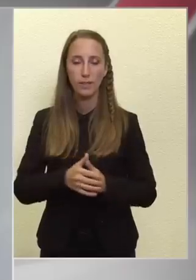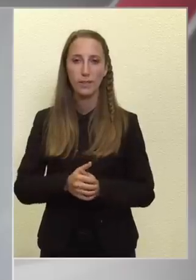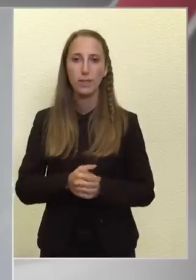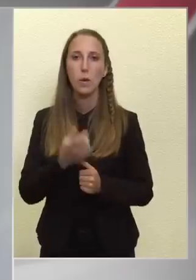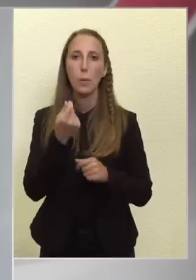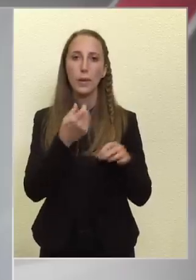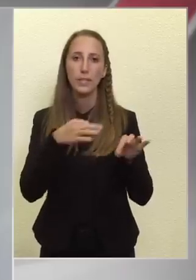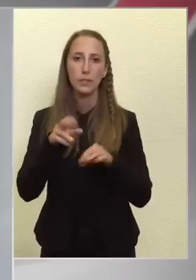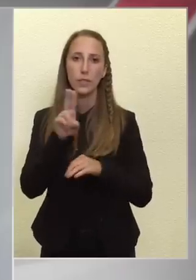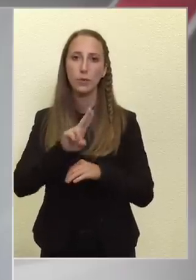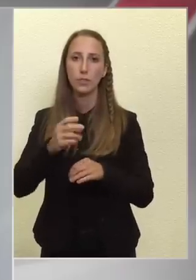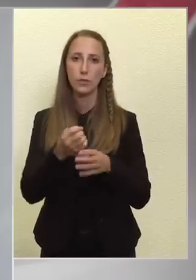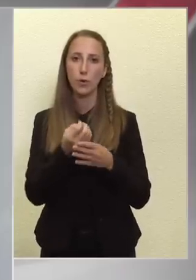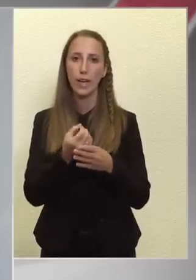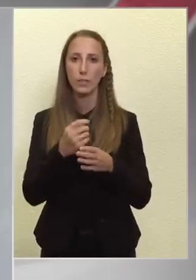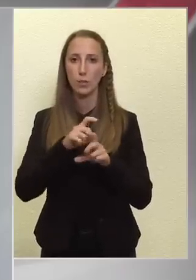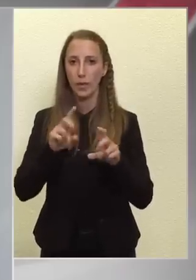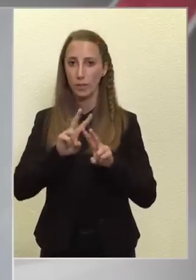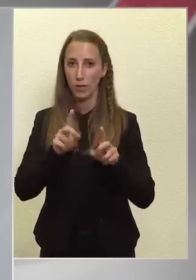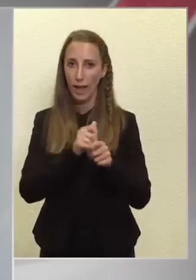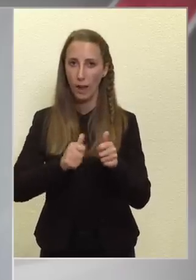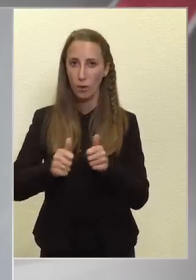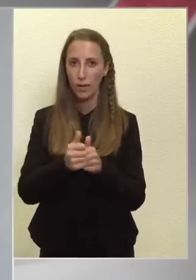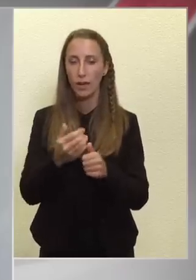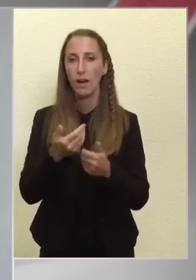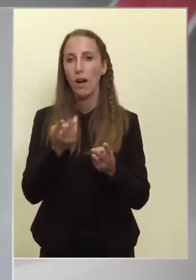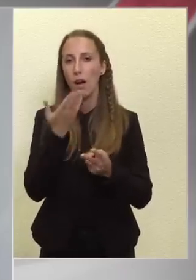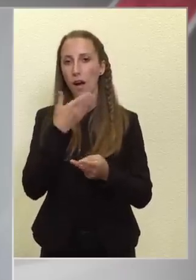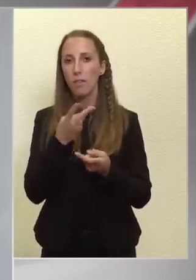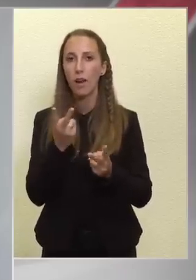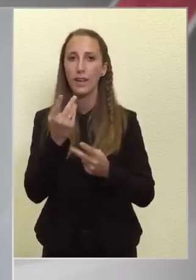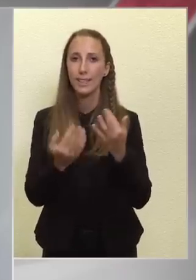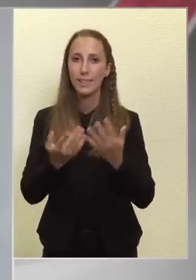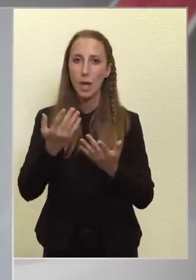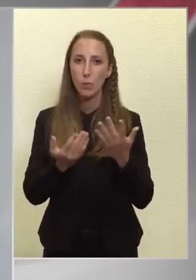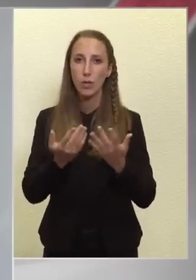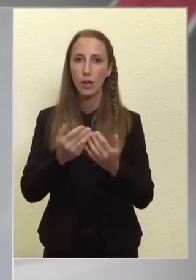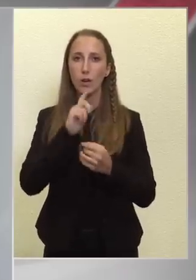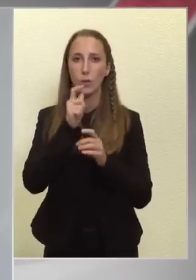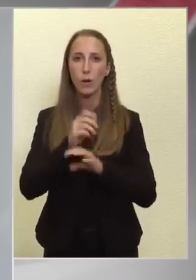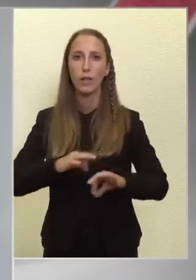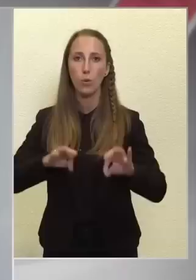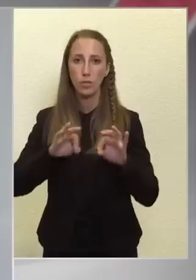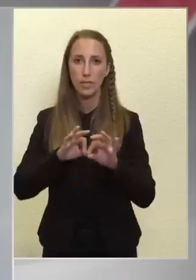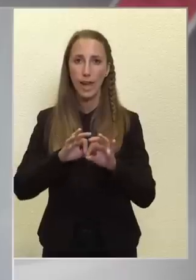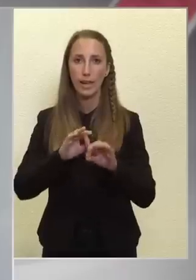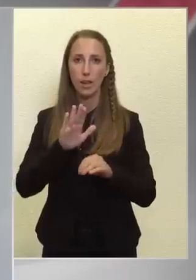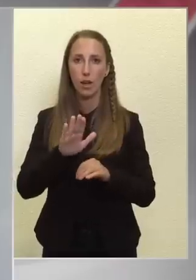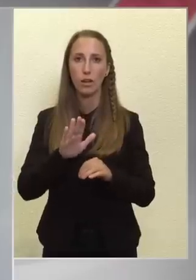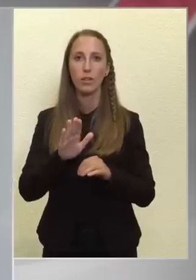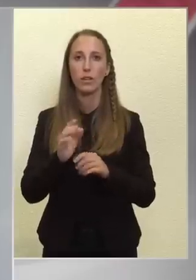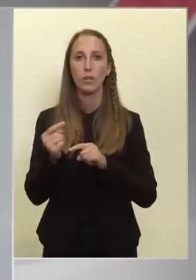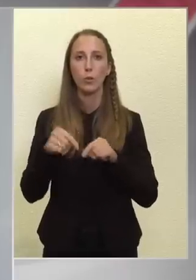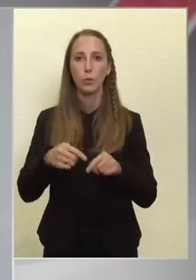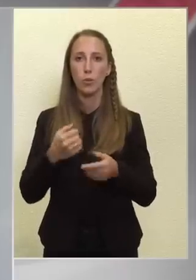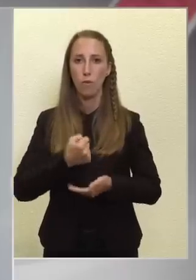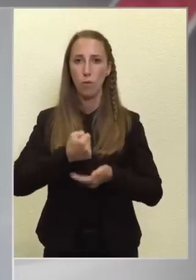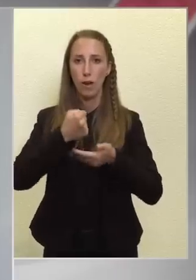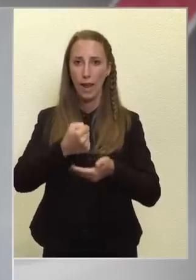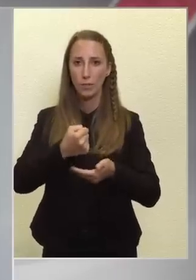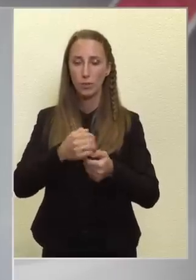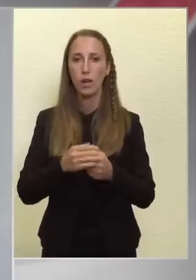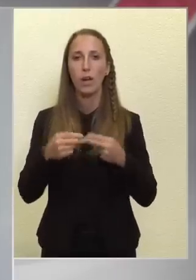pénzügyi uniós források miatt van előnye, mert ha valaki kiszámolja, hogy Magyarországnak jutó források